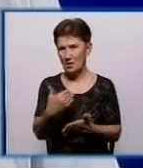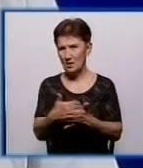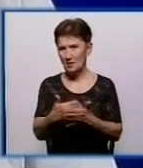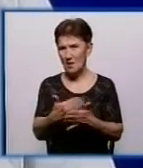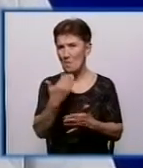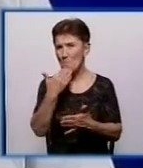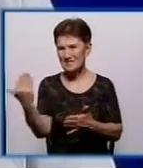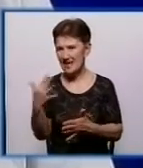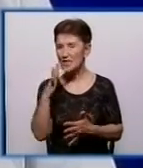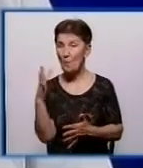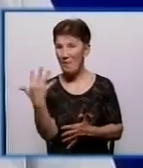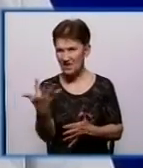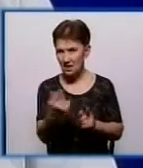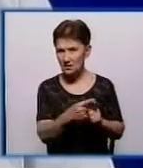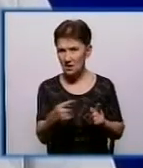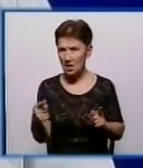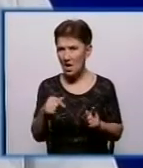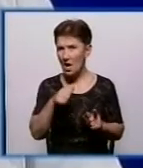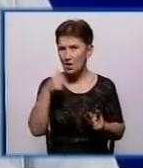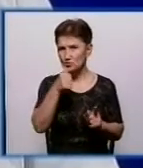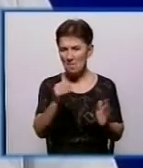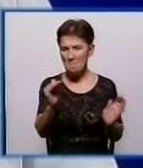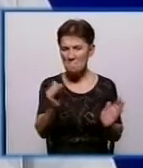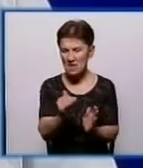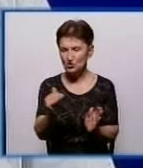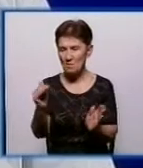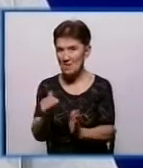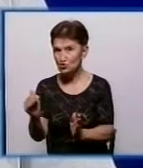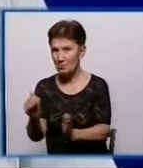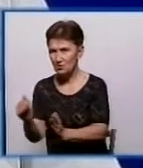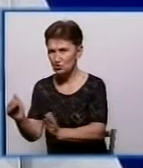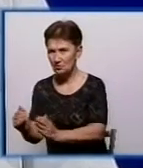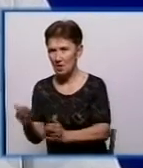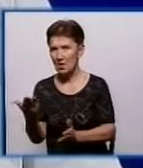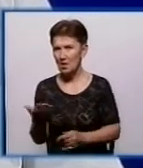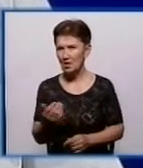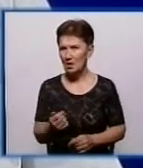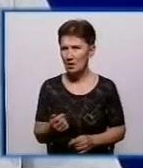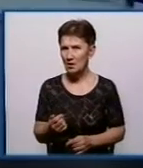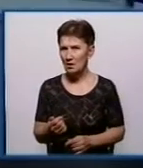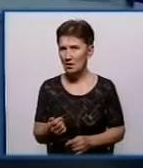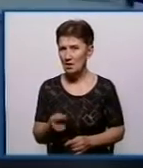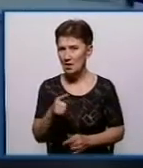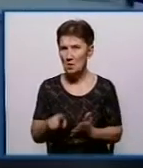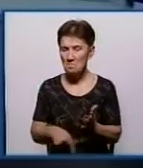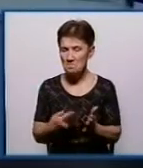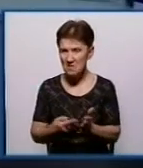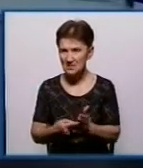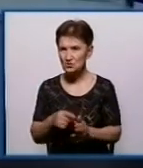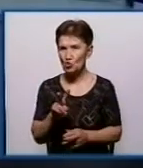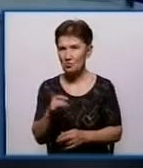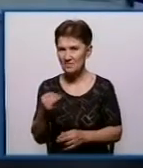останніх п'яти років, кожний рік бере менше, менше і менше. Якщо в 2011 році місто Кропивницький брало